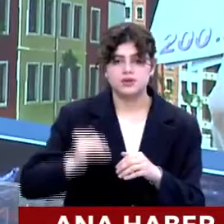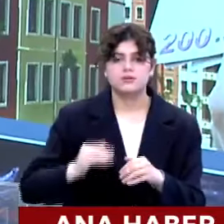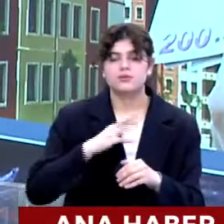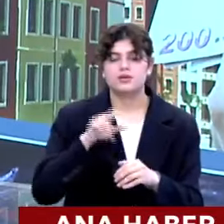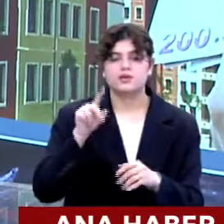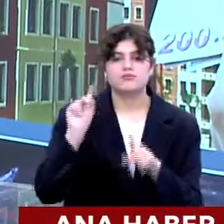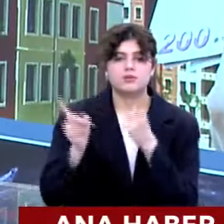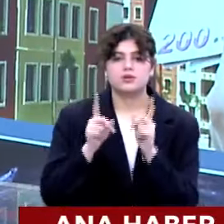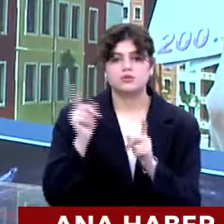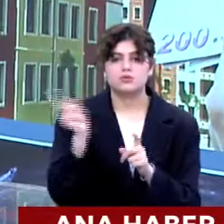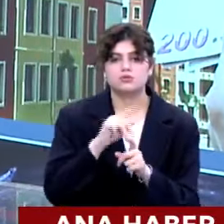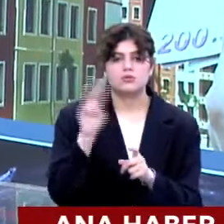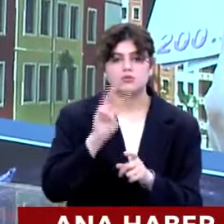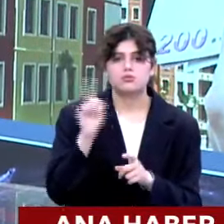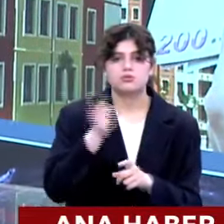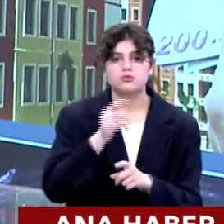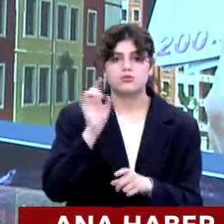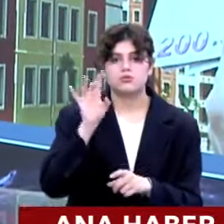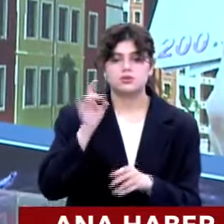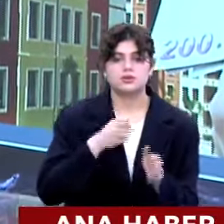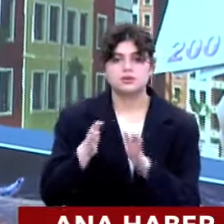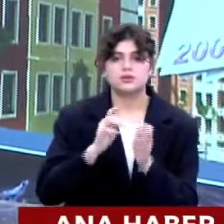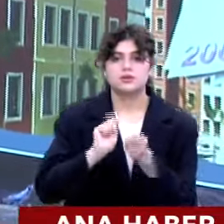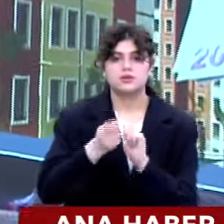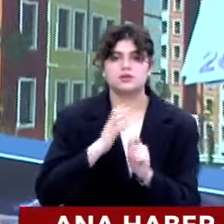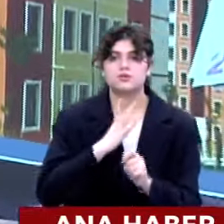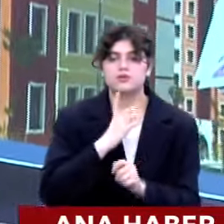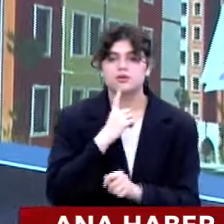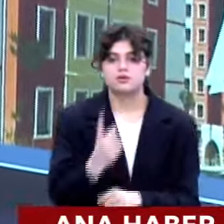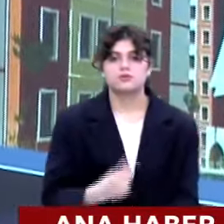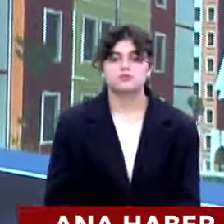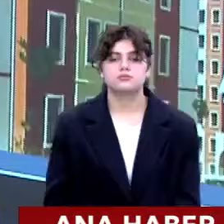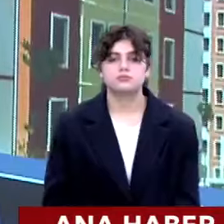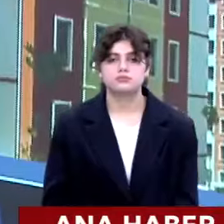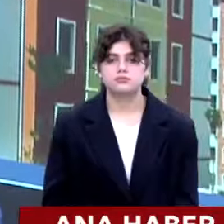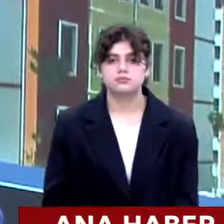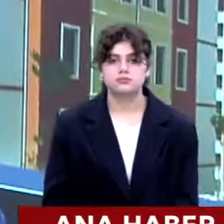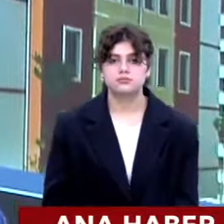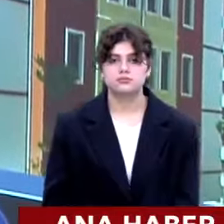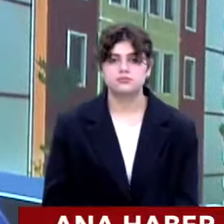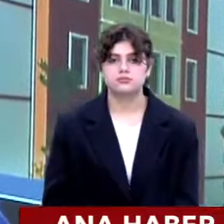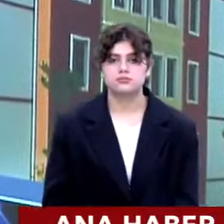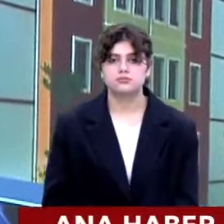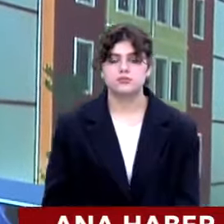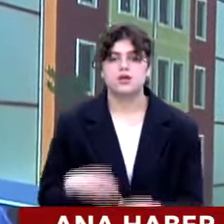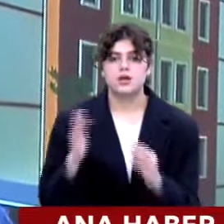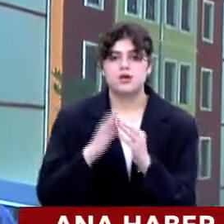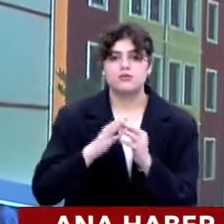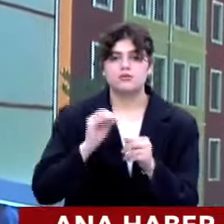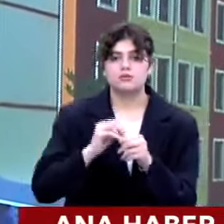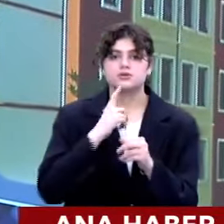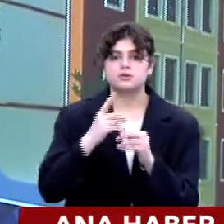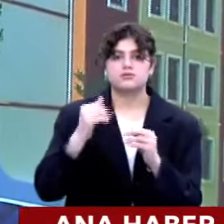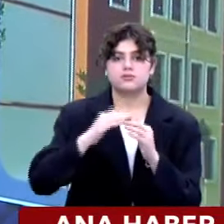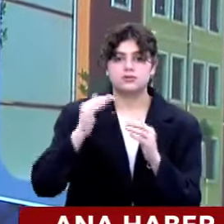gibi gibi. Yani %30 ile %15 arasında bir parametreden söz ediyoruz. Konut fiyatlarındaki gerileme ülke geneli